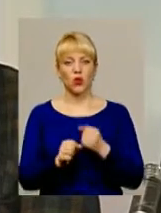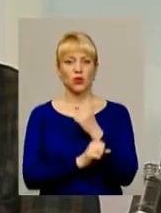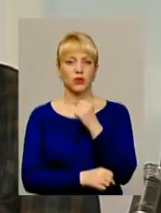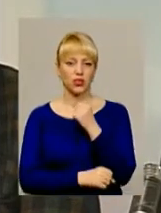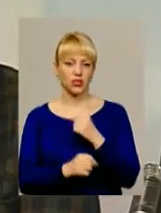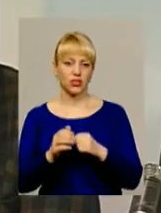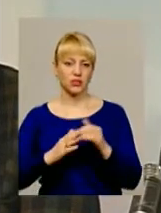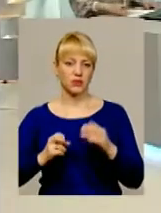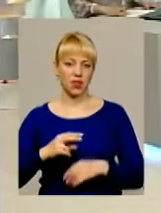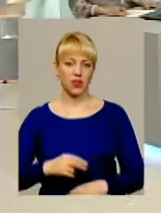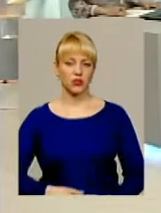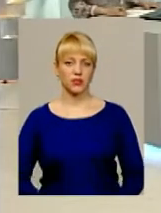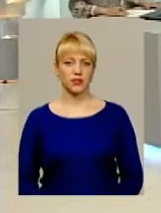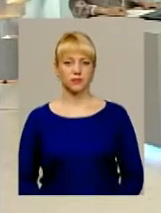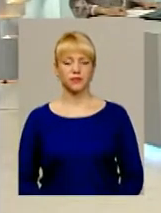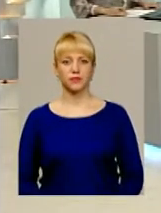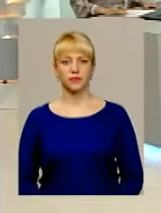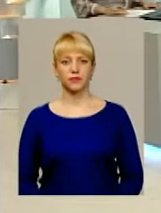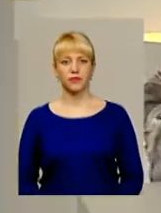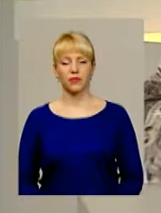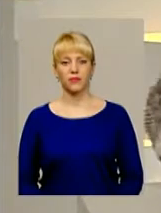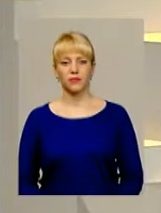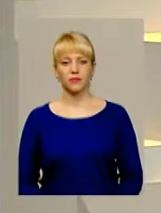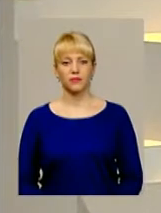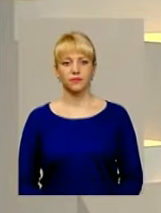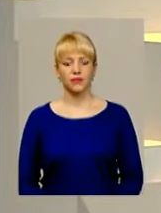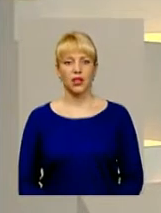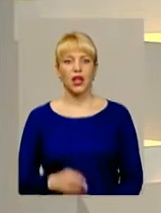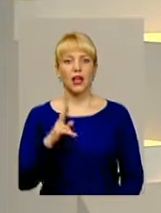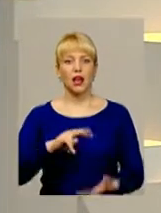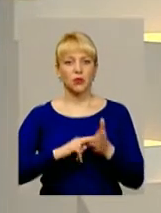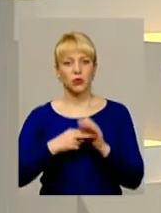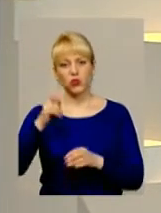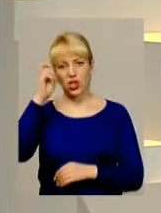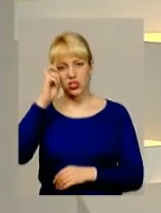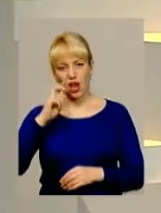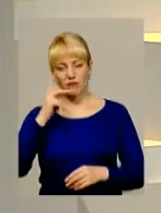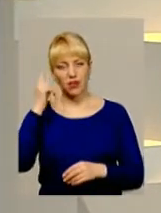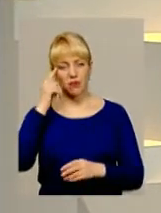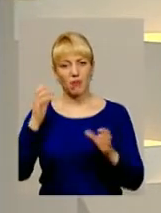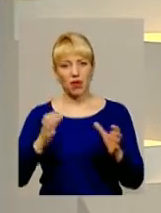спеціальності. Що ж, як планує держава дбати про